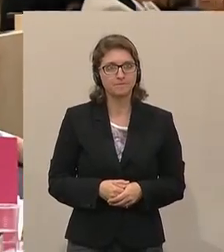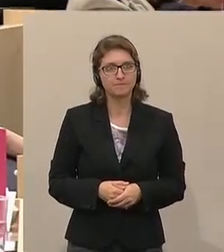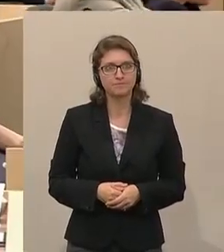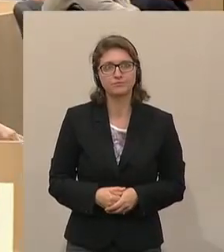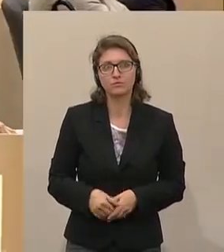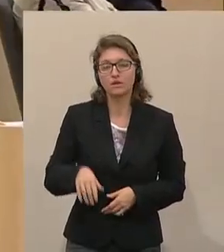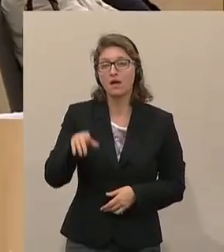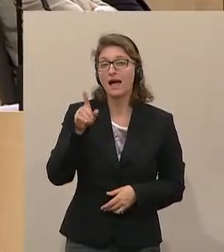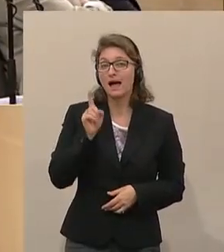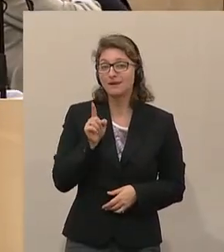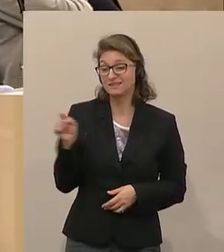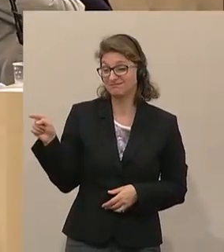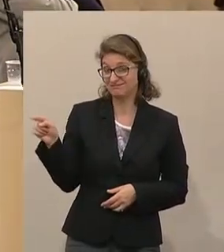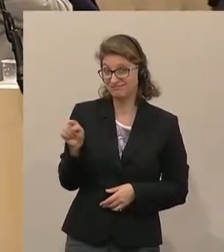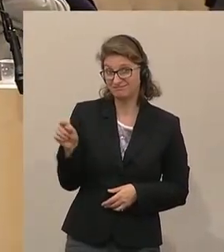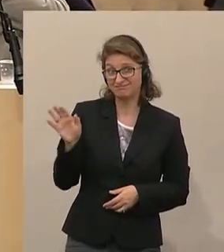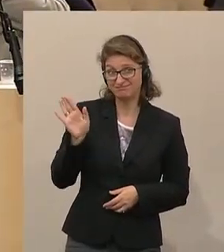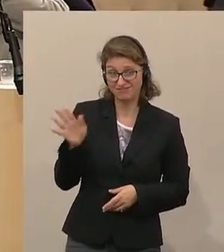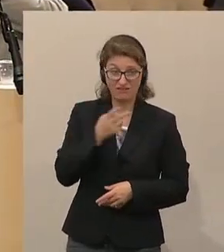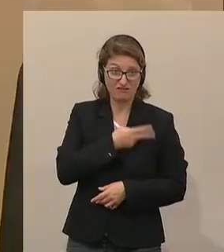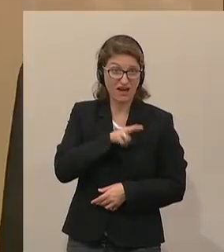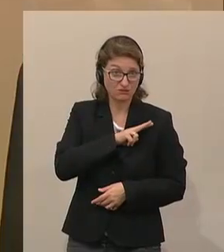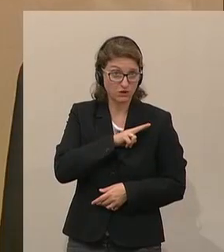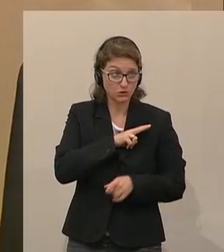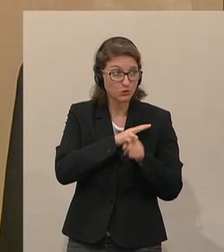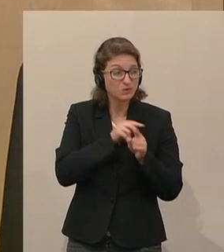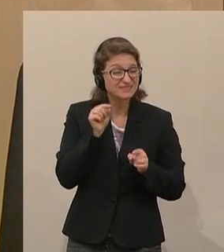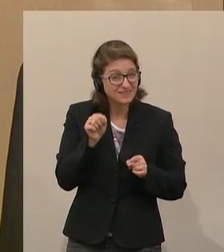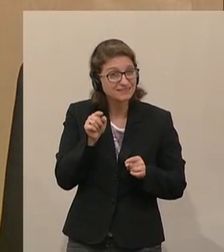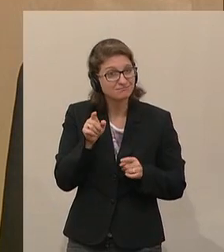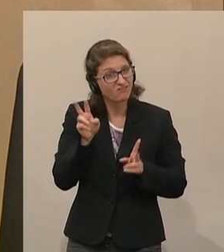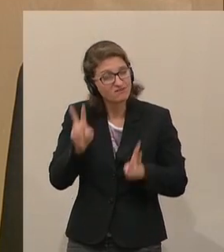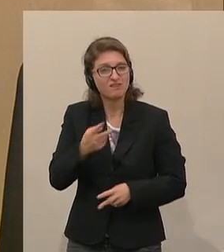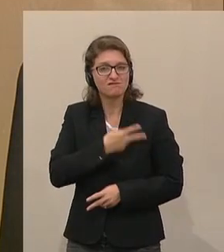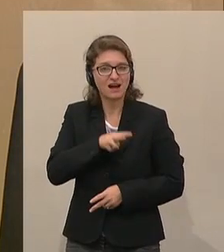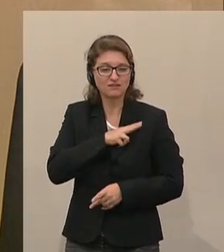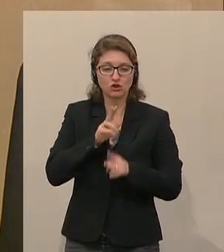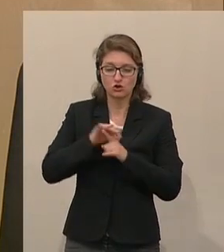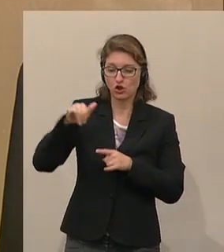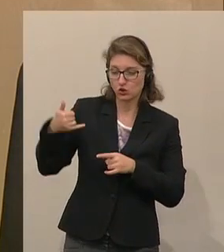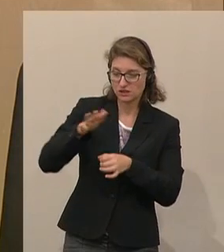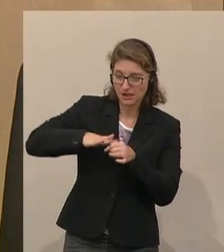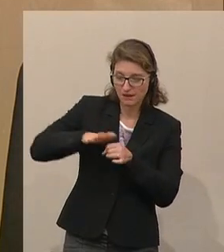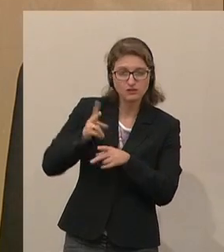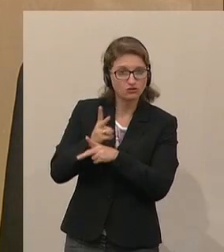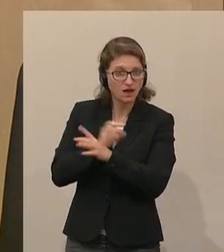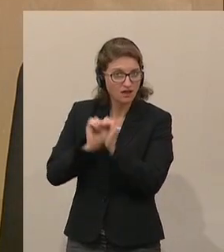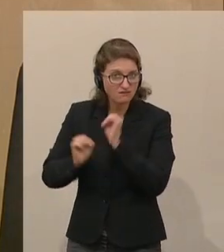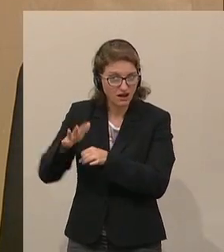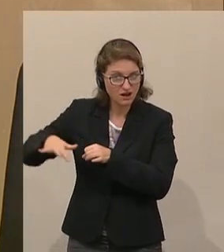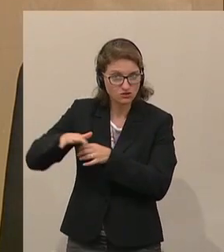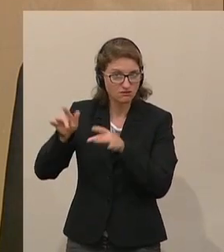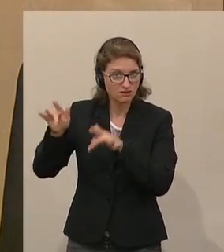Aber weil dort die Verantwortung auch liegt, und das ist die hehre Verantwortung, die in der Justiz bei der Staatsanwaltschaft auch liegt, und wenn dann